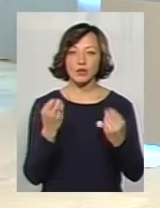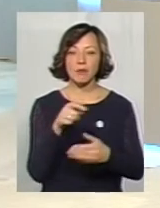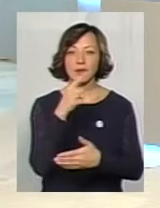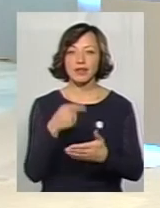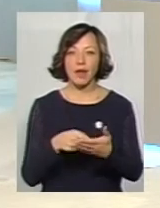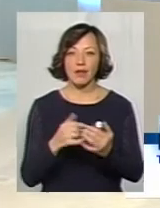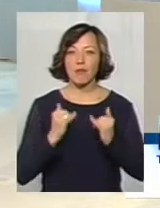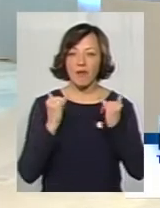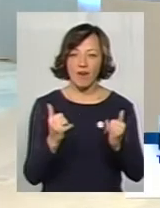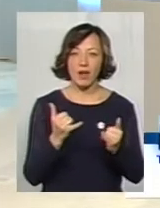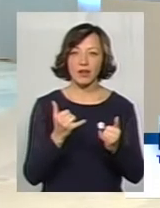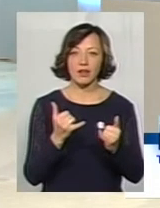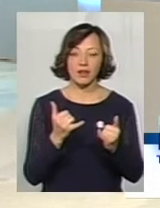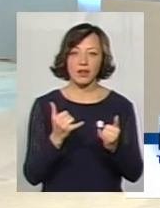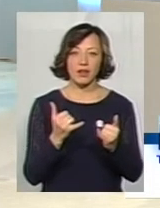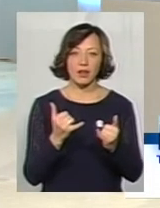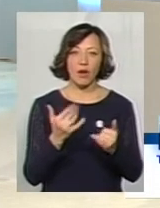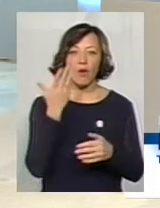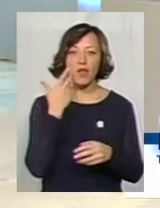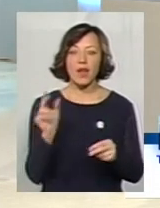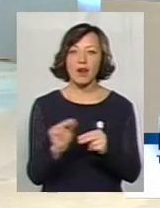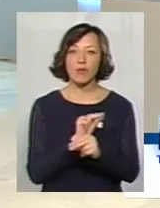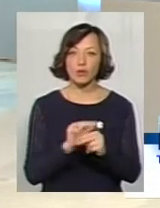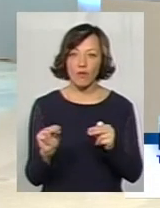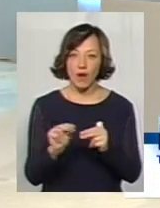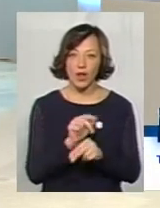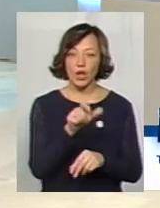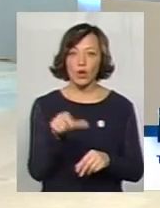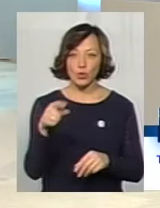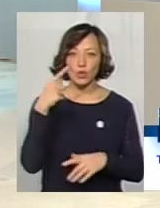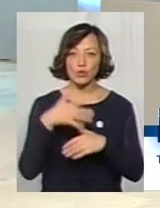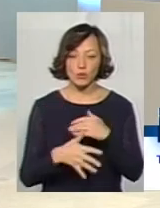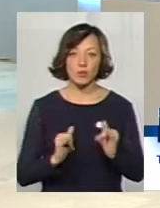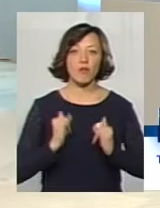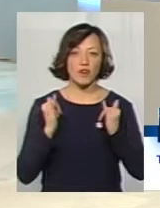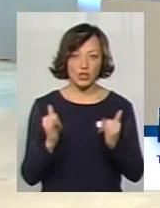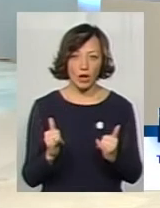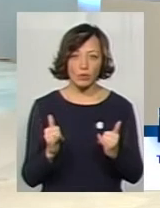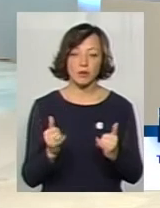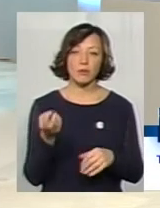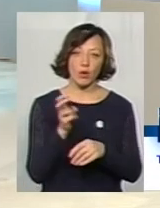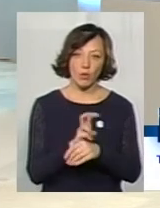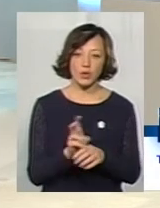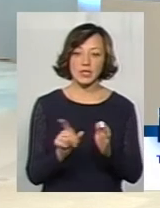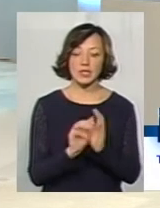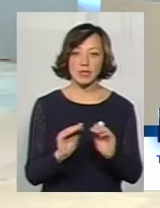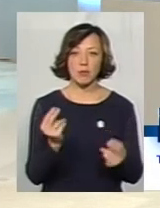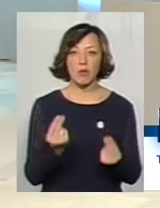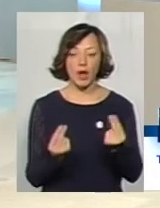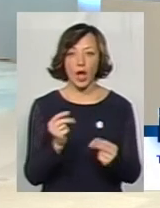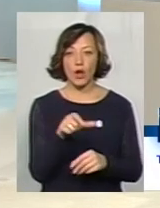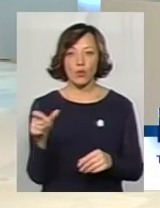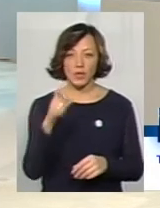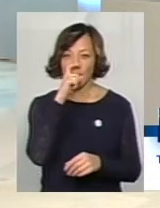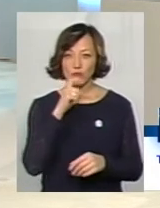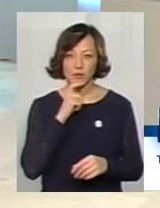там поваги до свого говорив, коли ми його ремонтували, люди, які розуміють і поважають, ну, приходили з дітьми погратися. Люди,